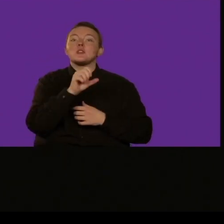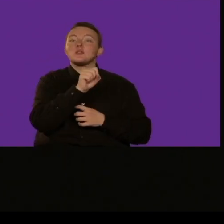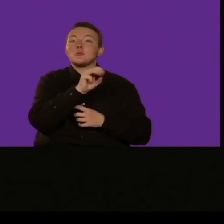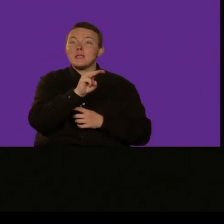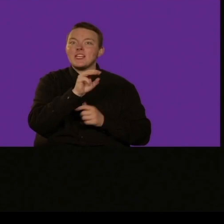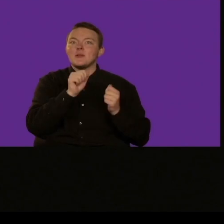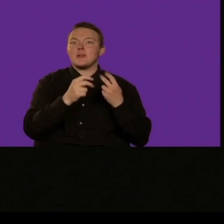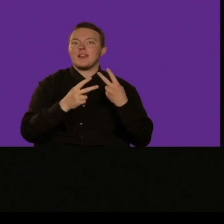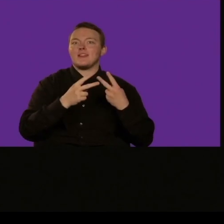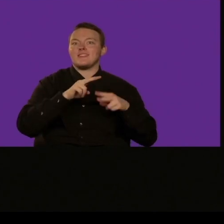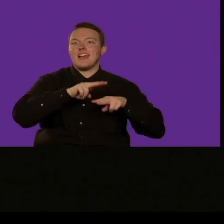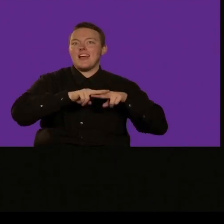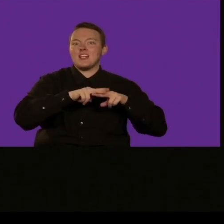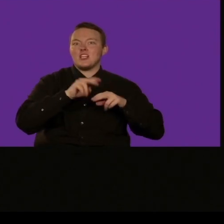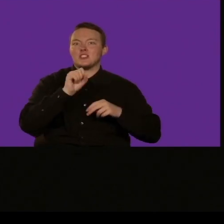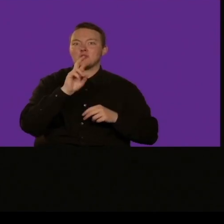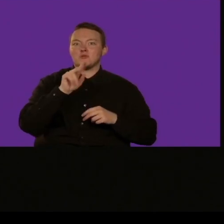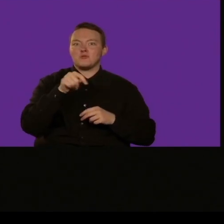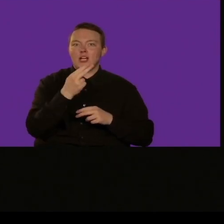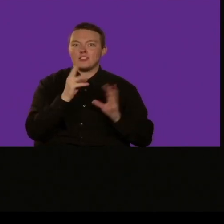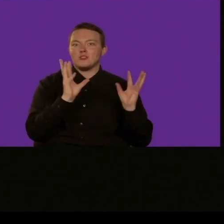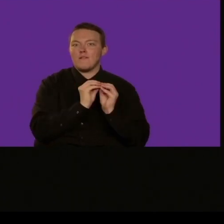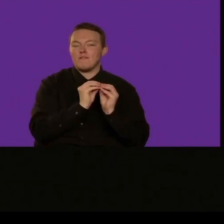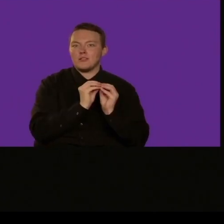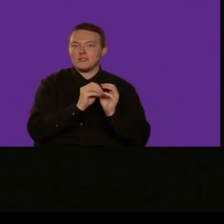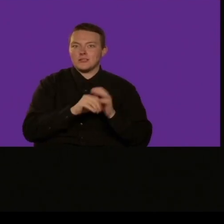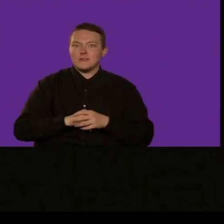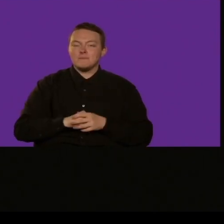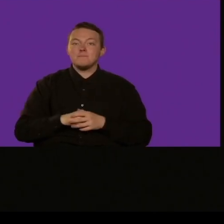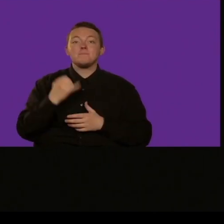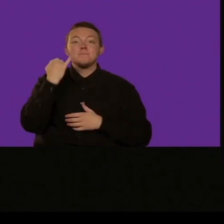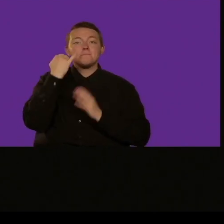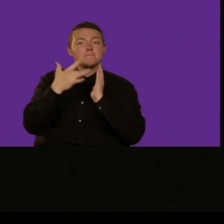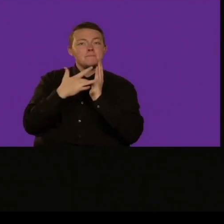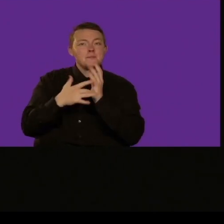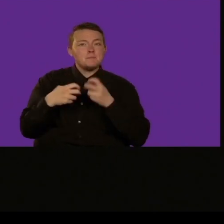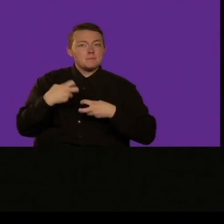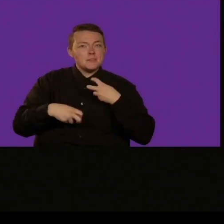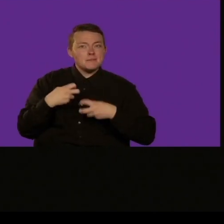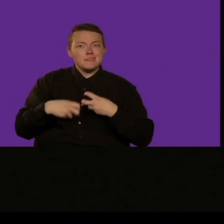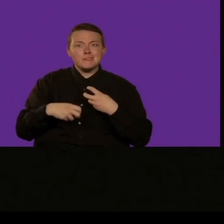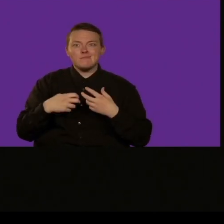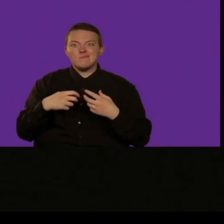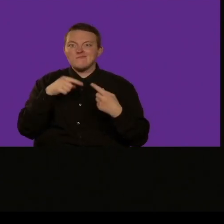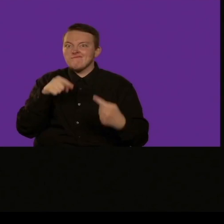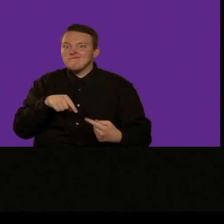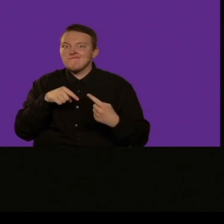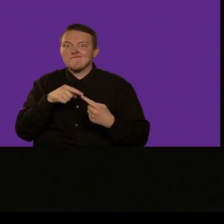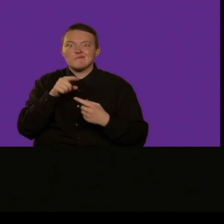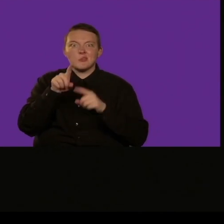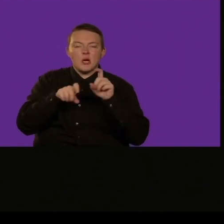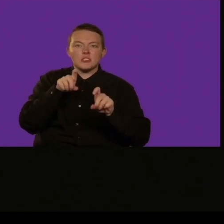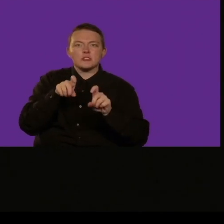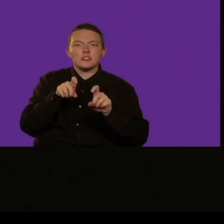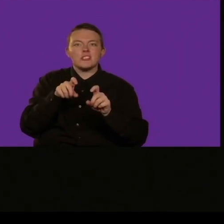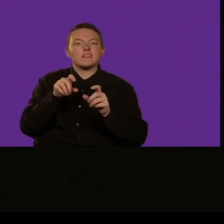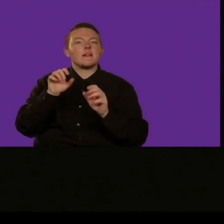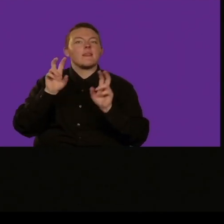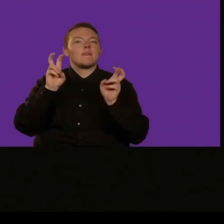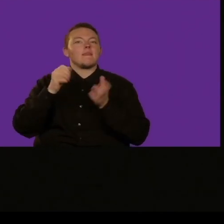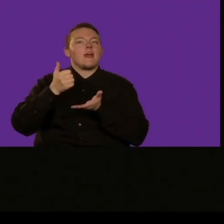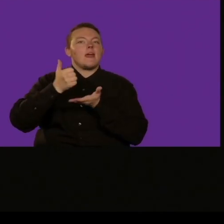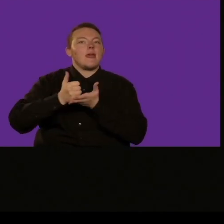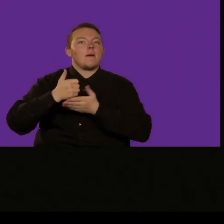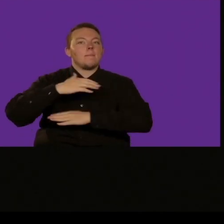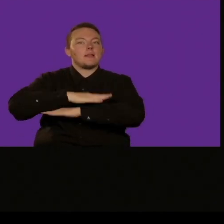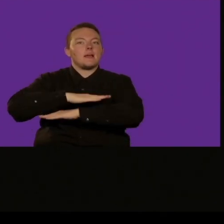ora è il momento per andare avanti con le diverse domande potete partecipare potete